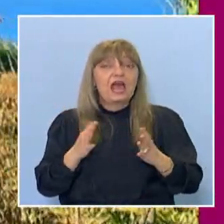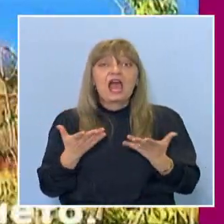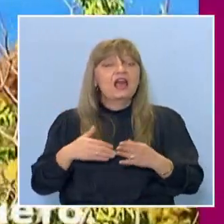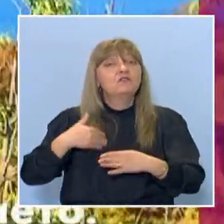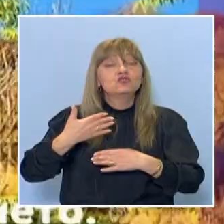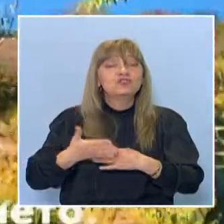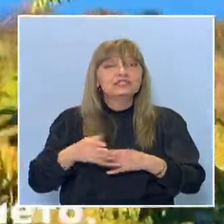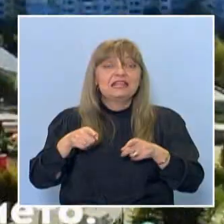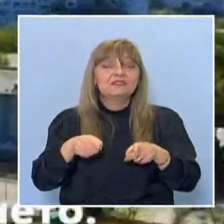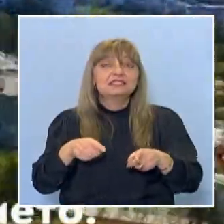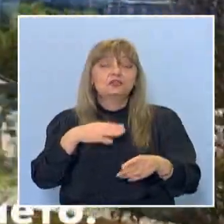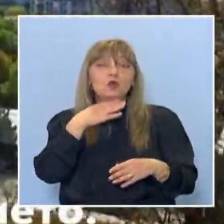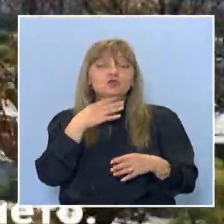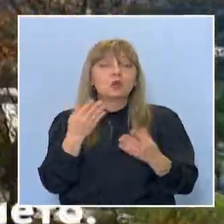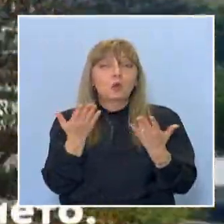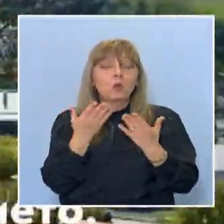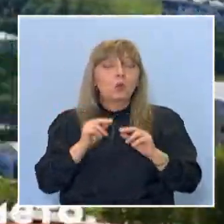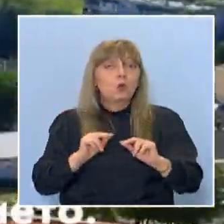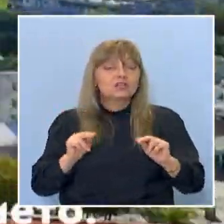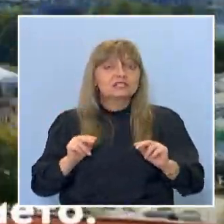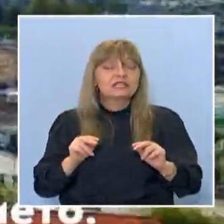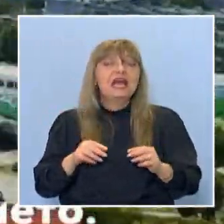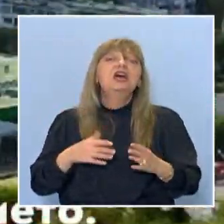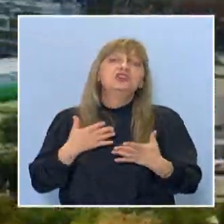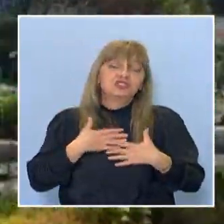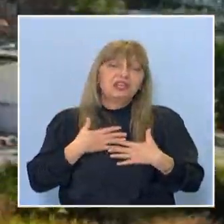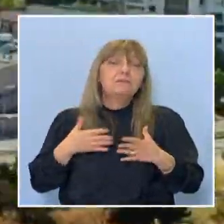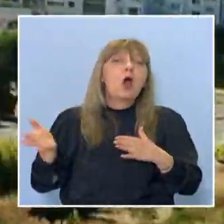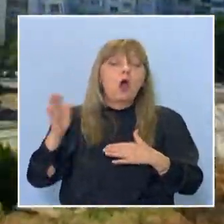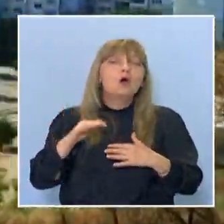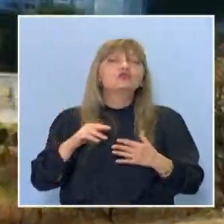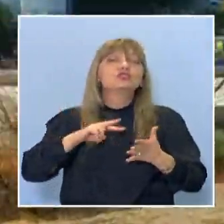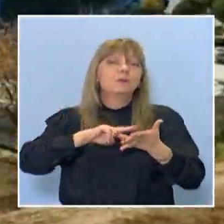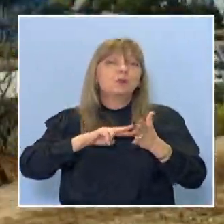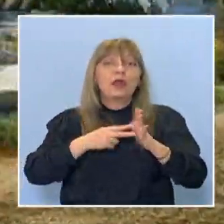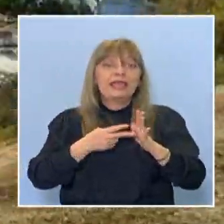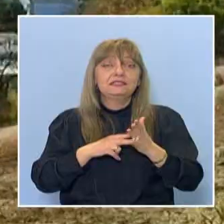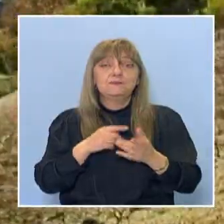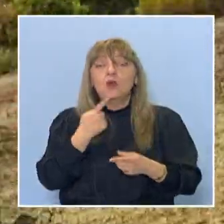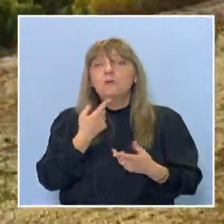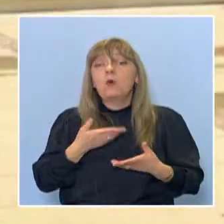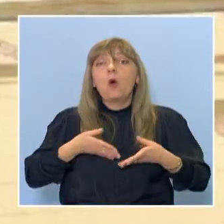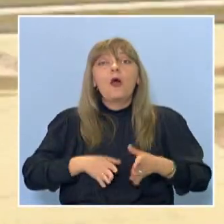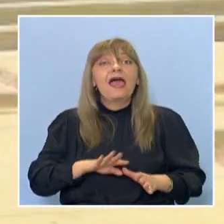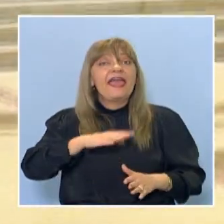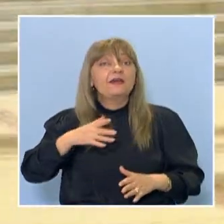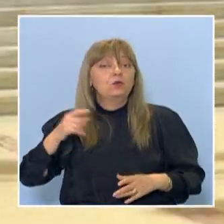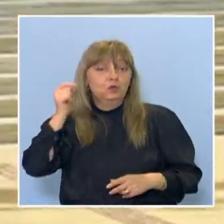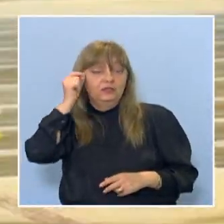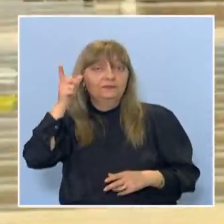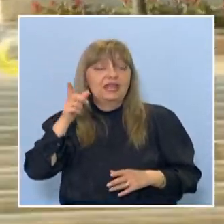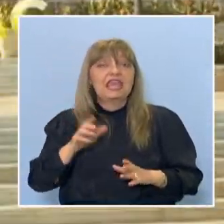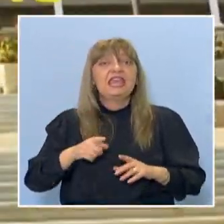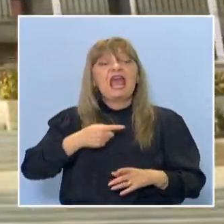следва след този курс? След курса следват още проекти. Курсите какъв е? По екологична компетентност и кръгова